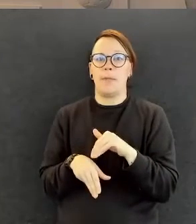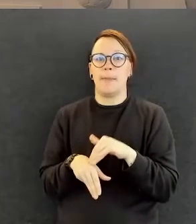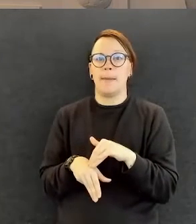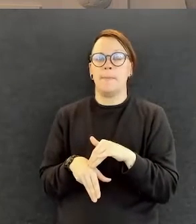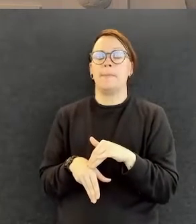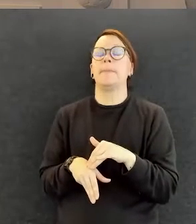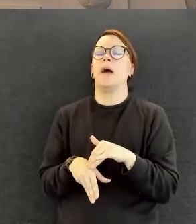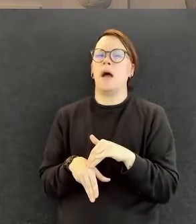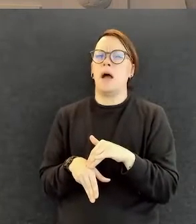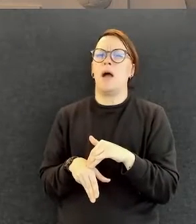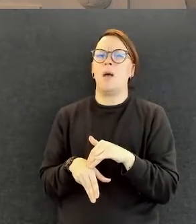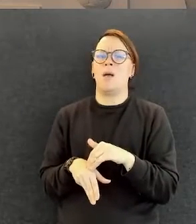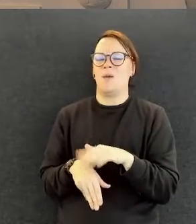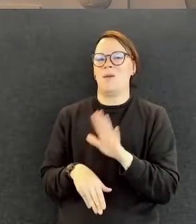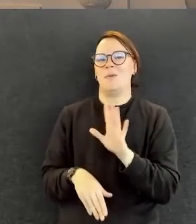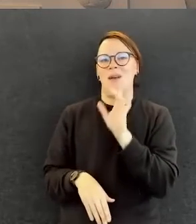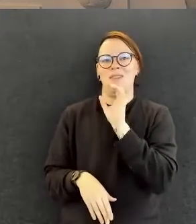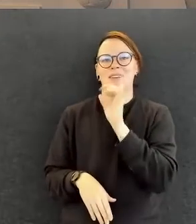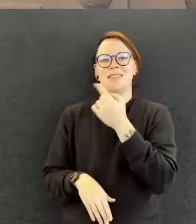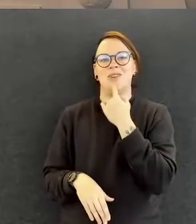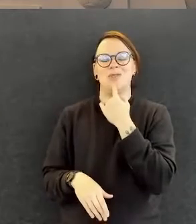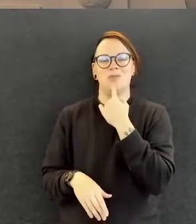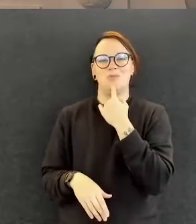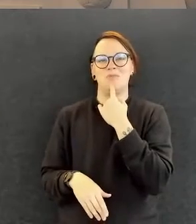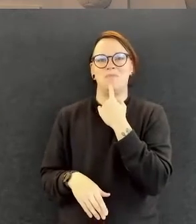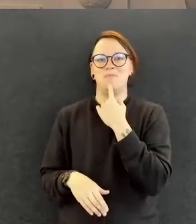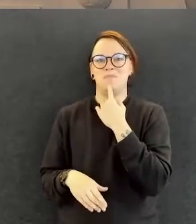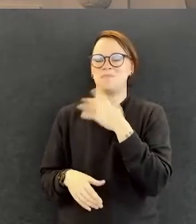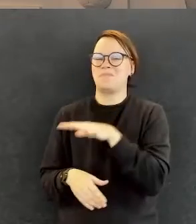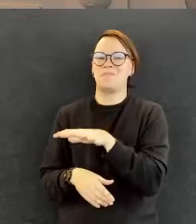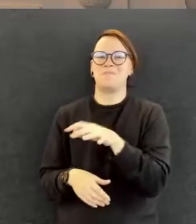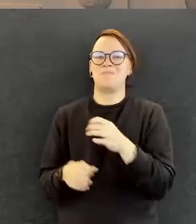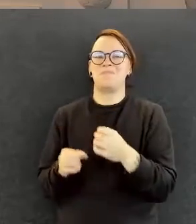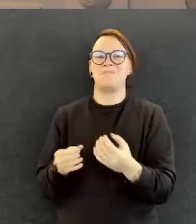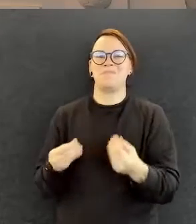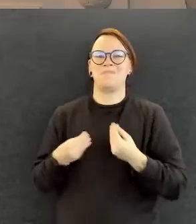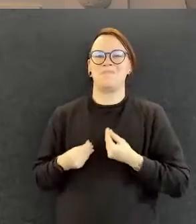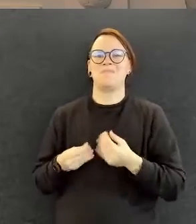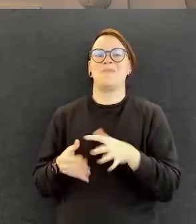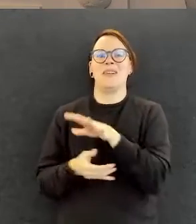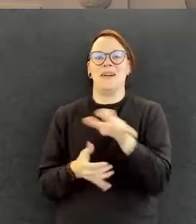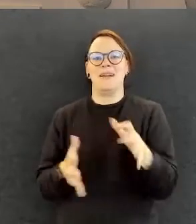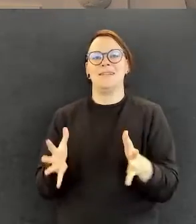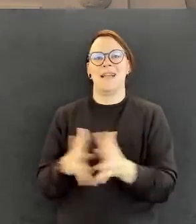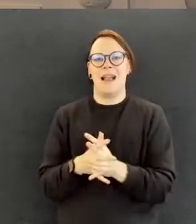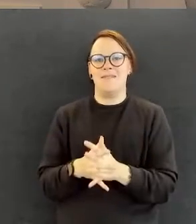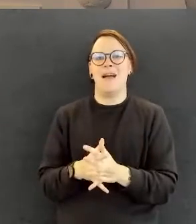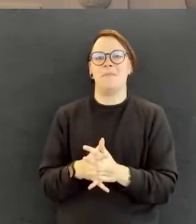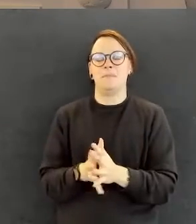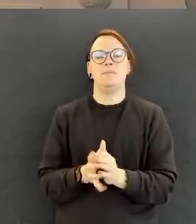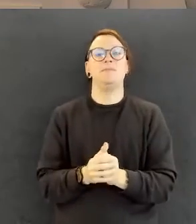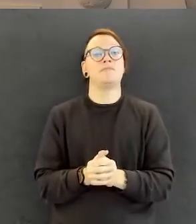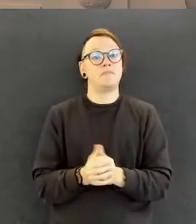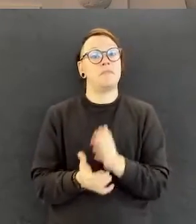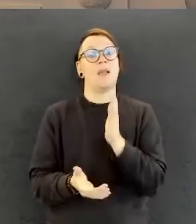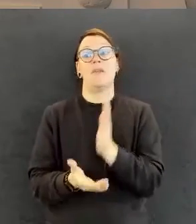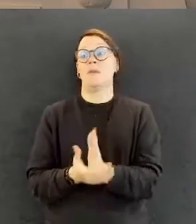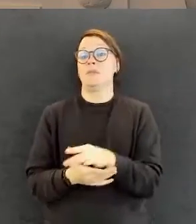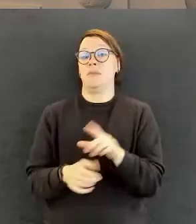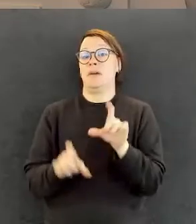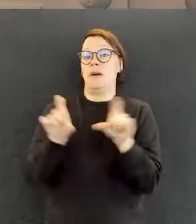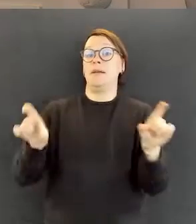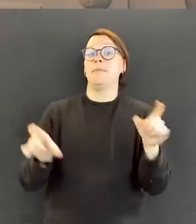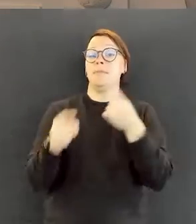tyhjentävät vastaukset kaikkiin kysymyksiin. Sehän on hyvä ja varmasti näistä aiheista keskustelua jatketaan.